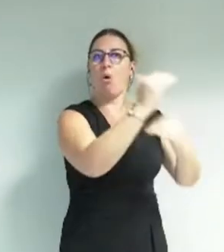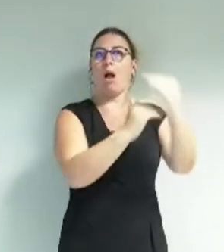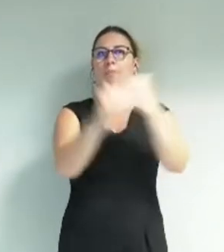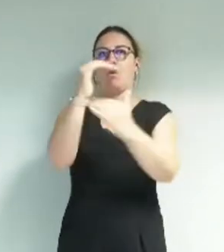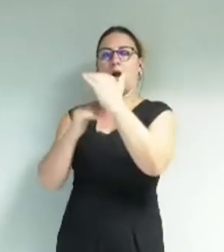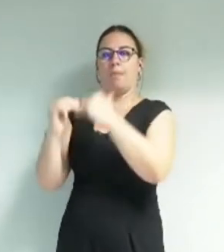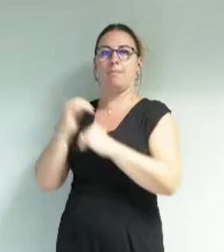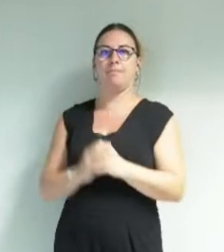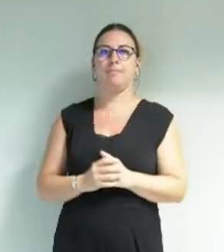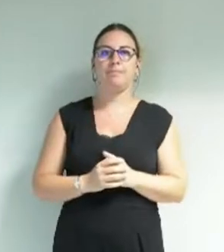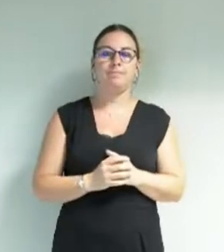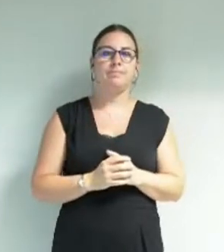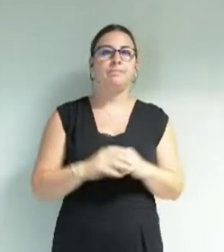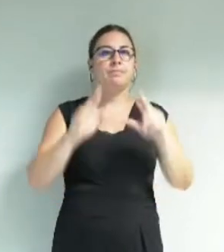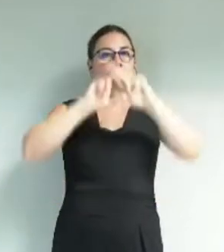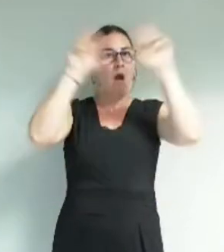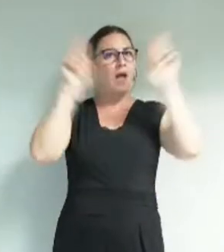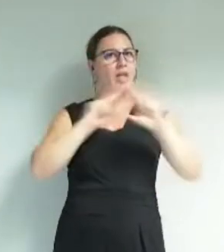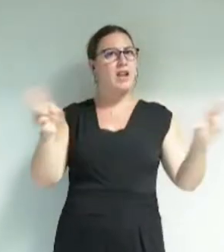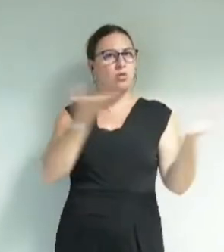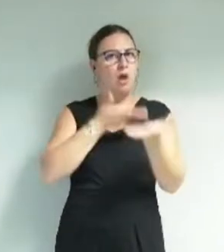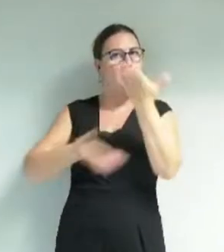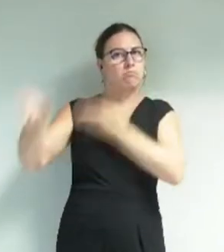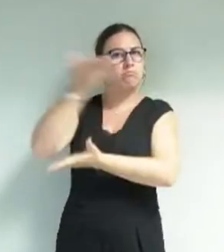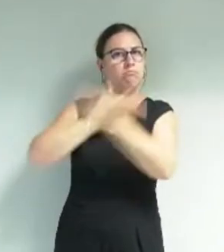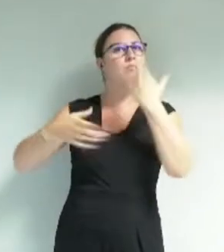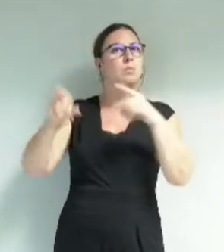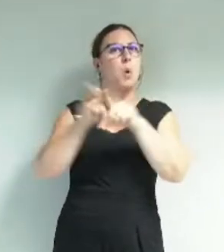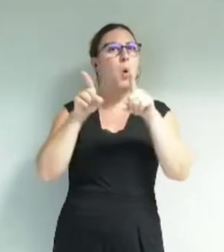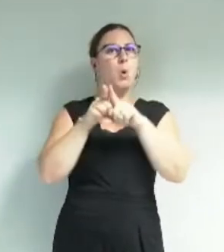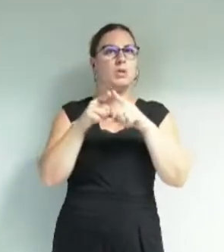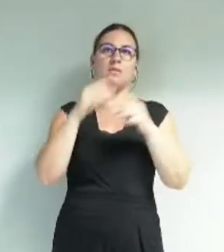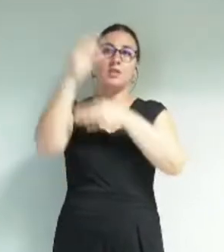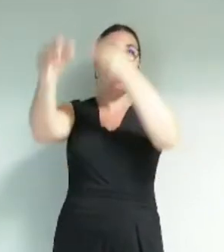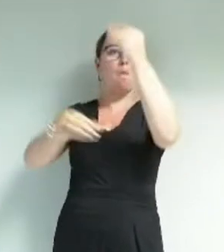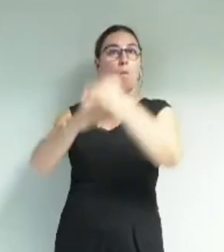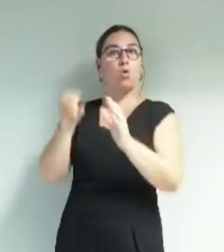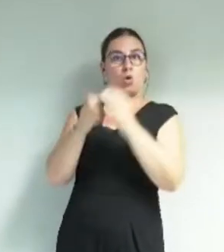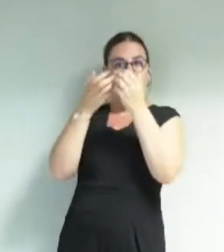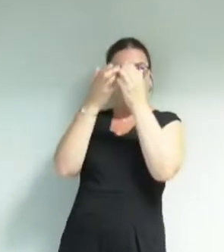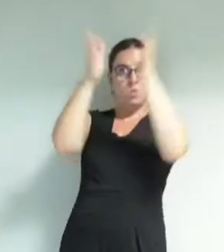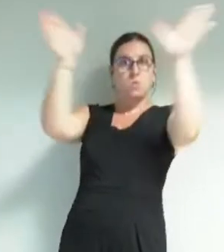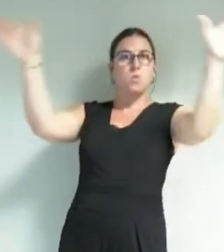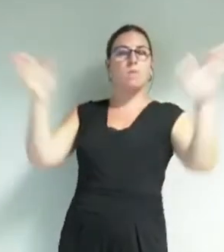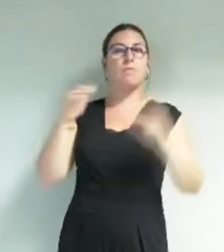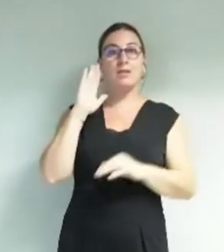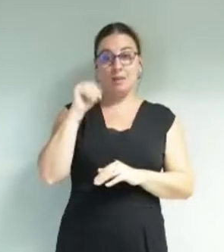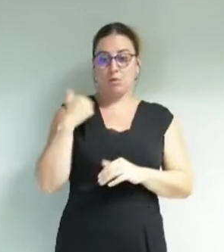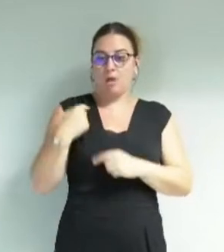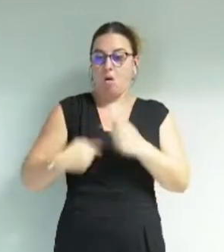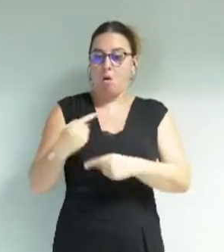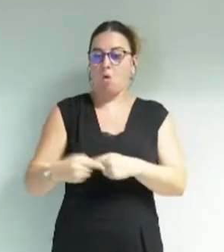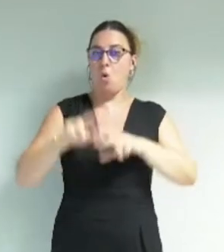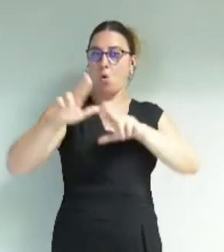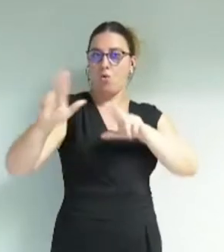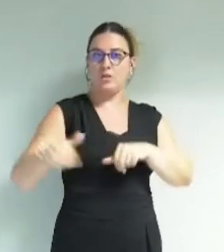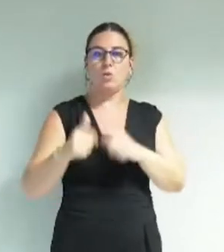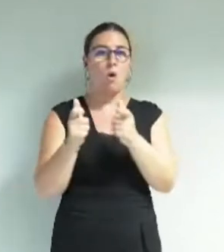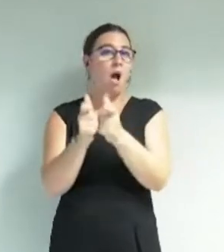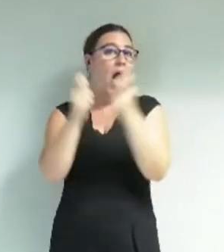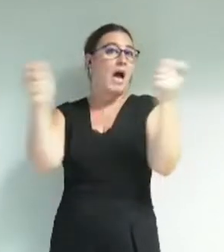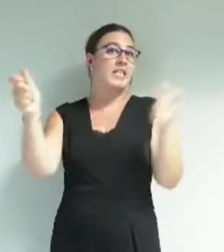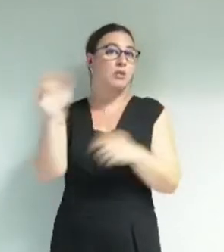Favoriser les échanges internationaux contribue également à l'ouverture de Grenoble au monde. Ainsi, la convention en cours de rédaction avec l'Institut français